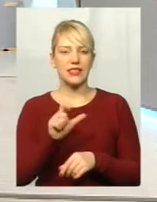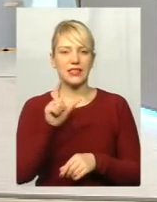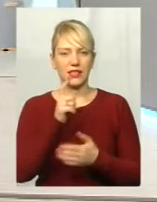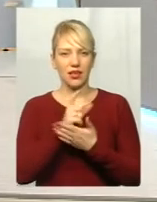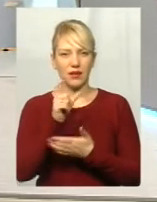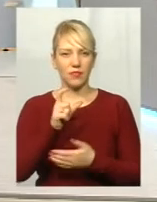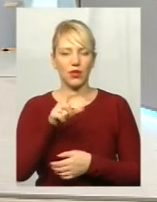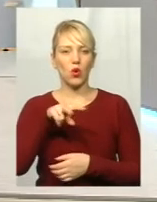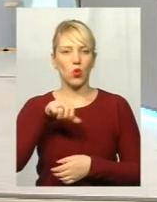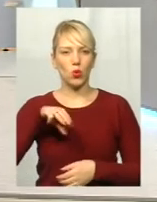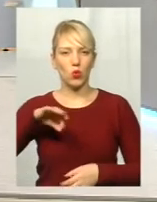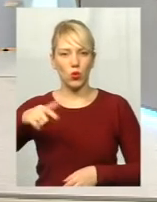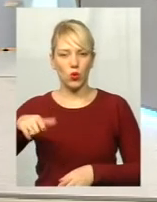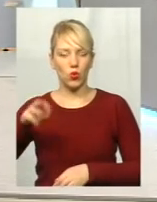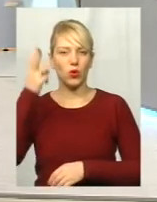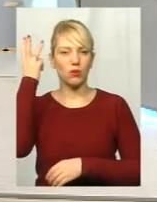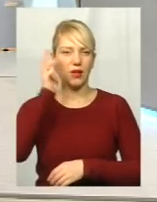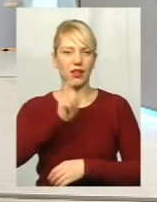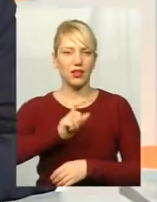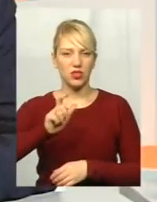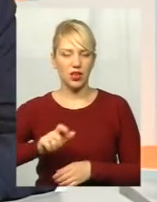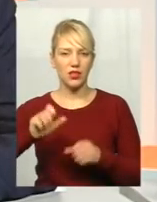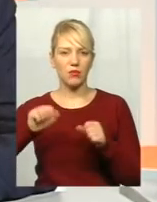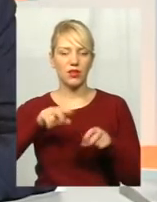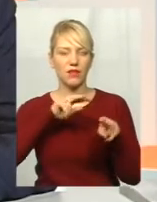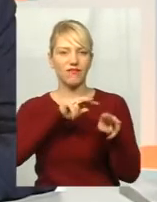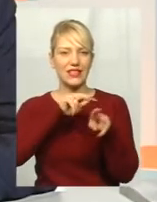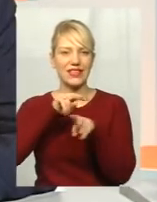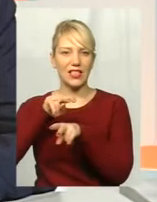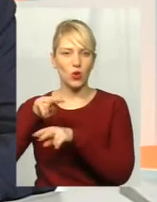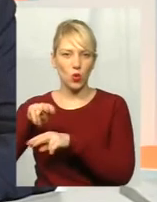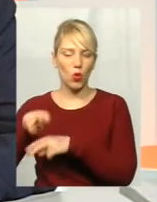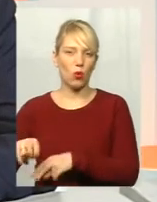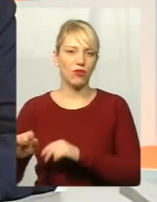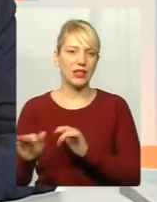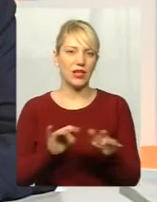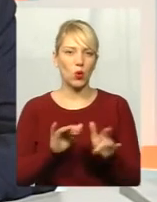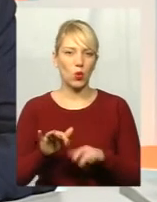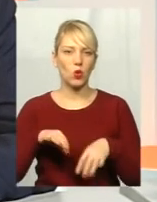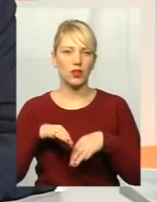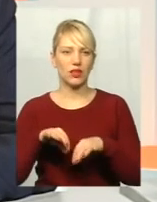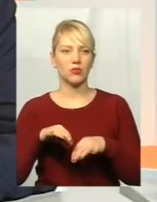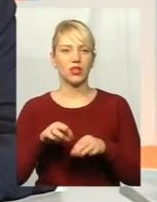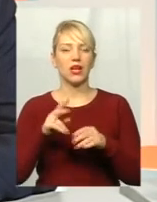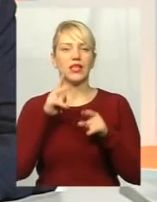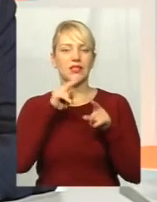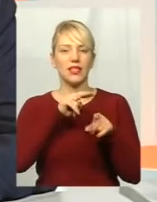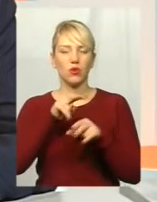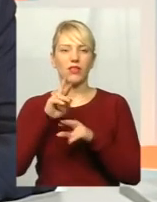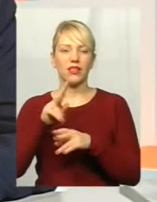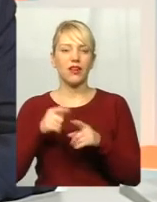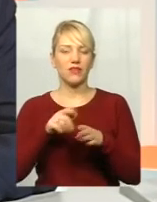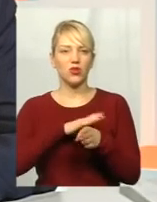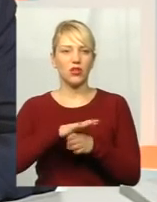хмельничани могли відслідковувати рух транспорту, відслідковувати, як він дотримується